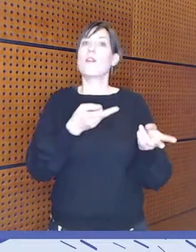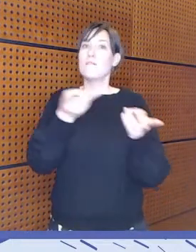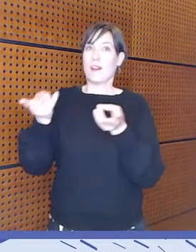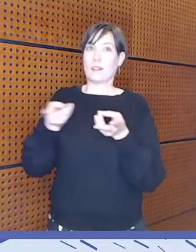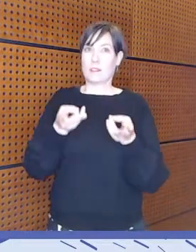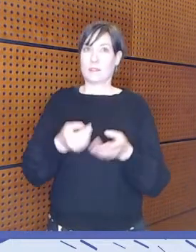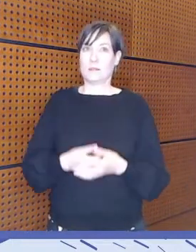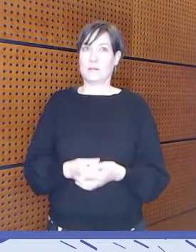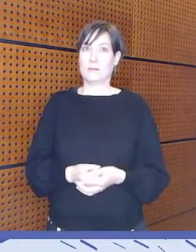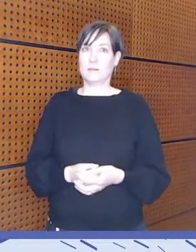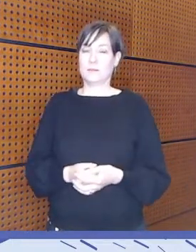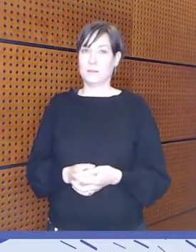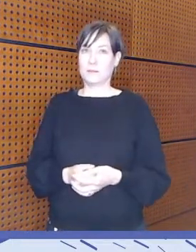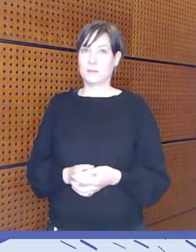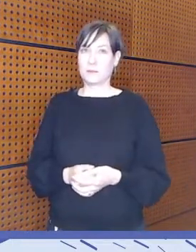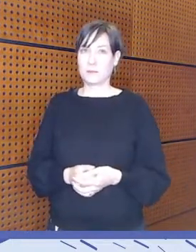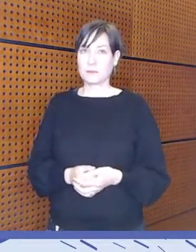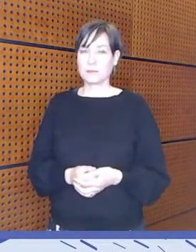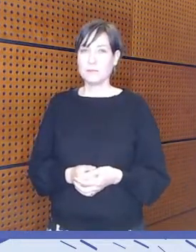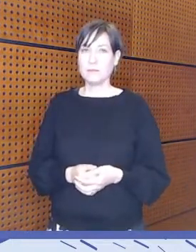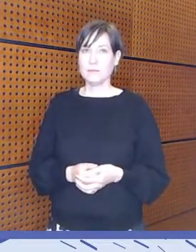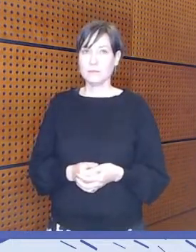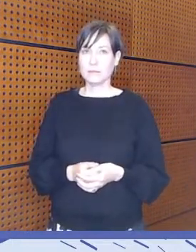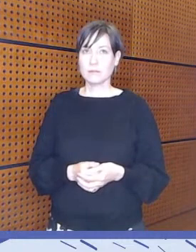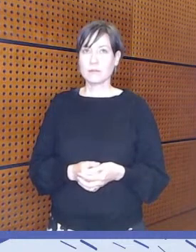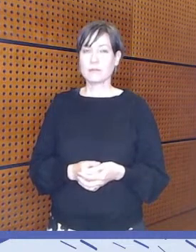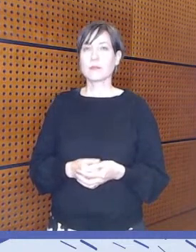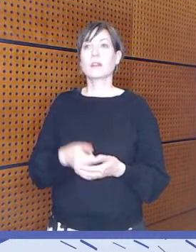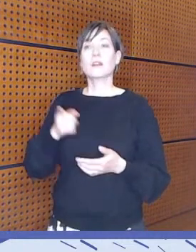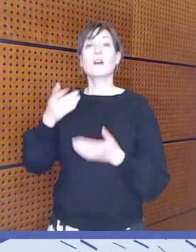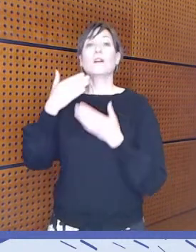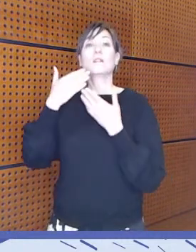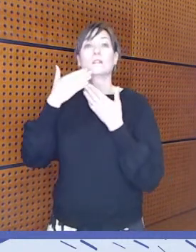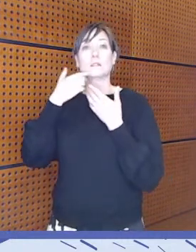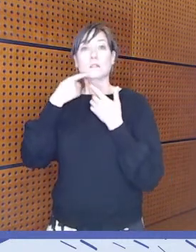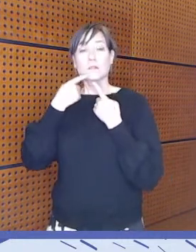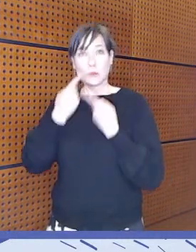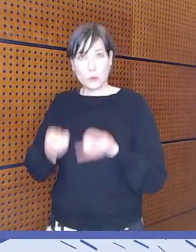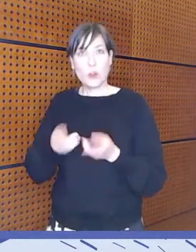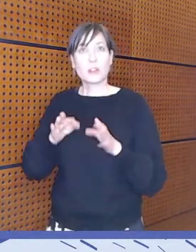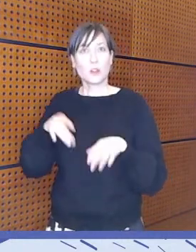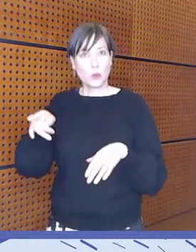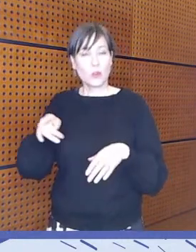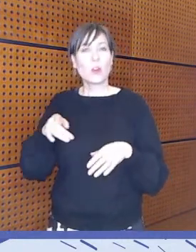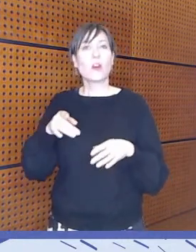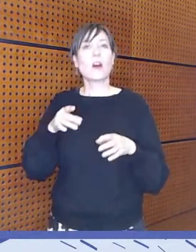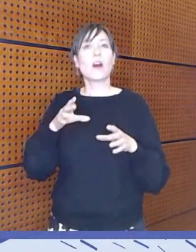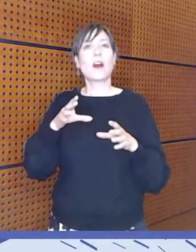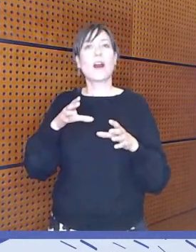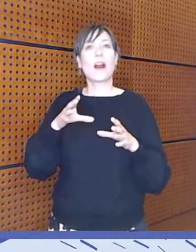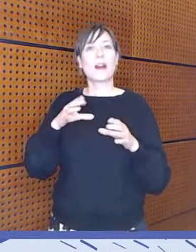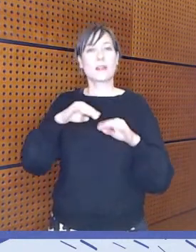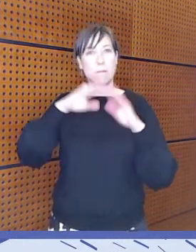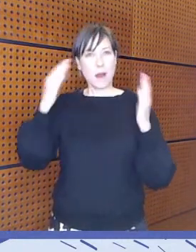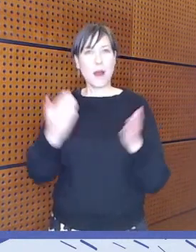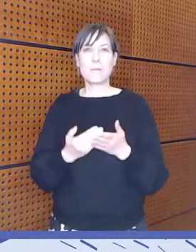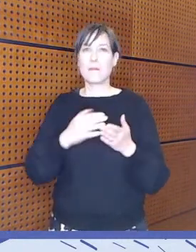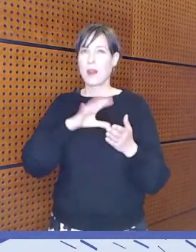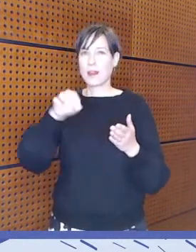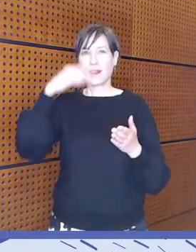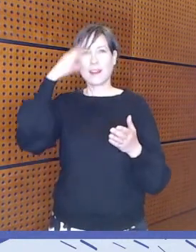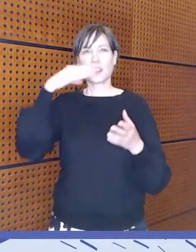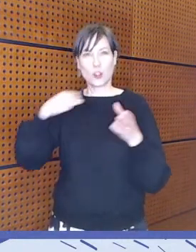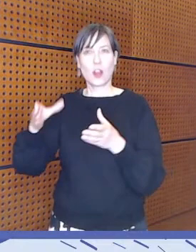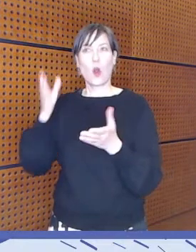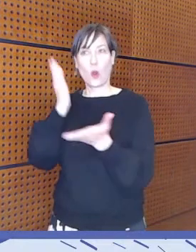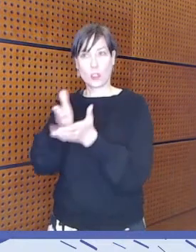tästä seuraa se, että kaikille muille maailmankansoille kuuluvat oikeudet, niin ne